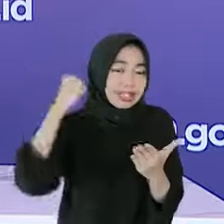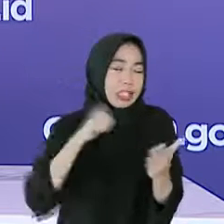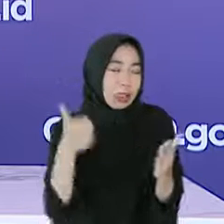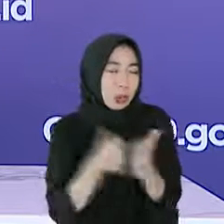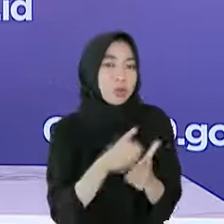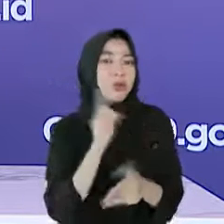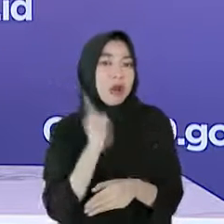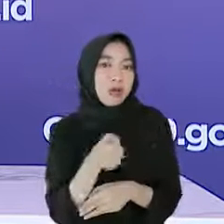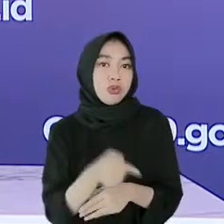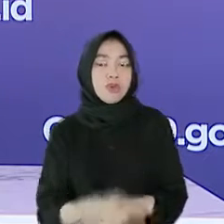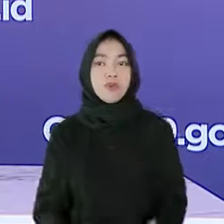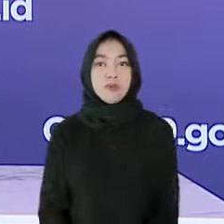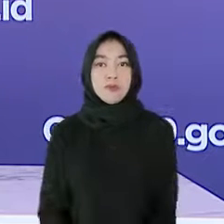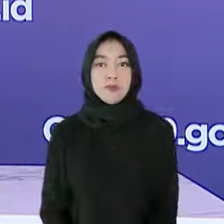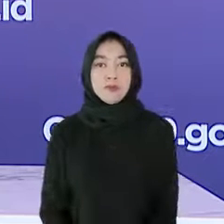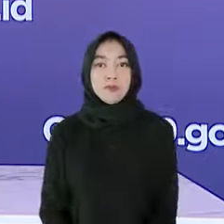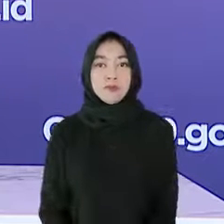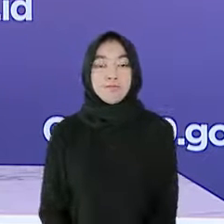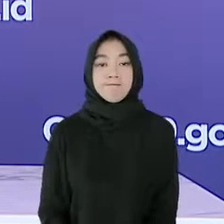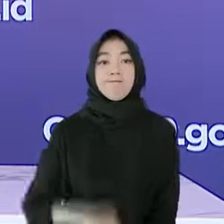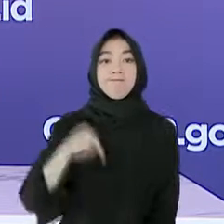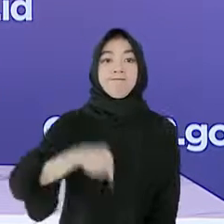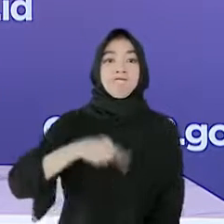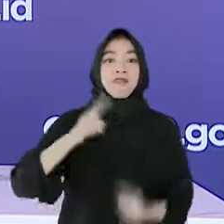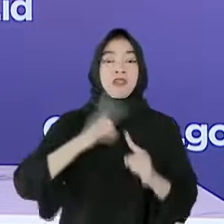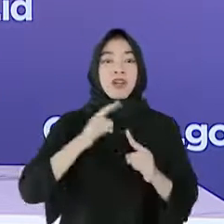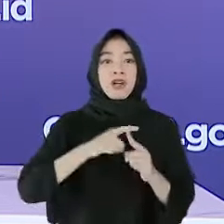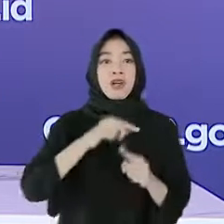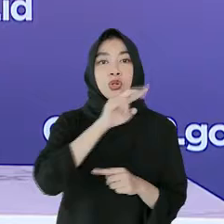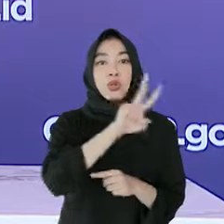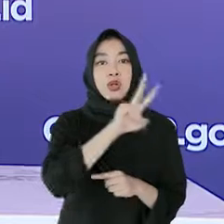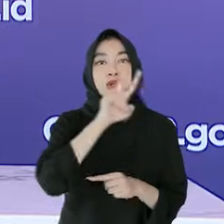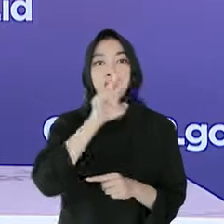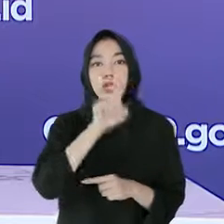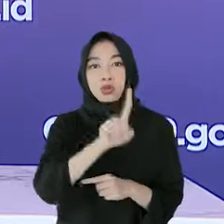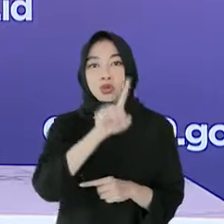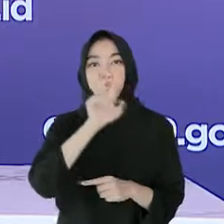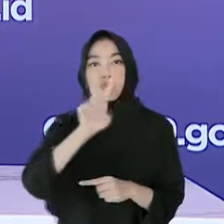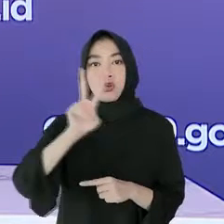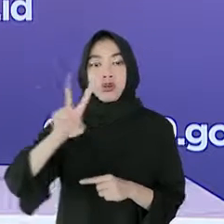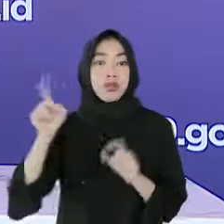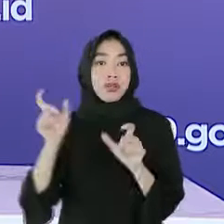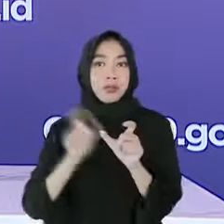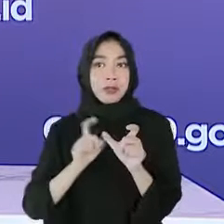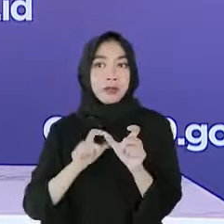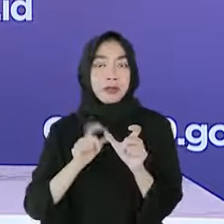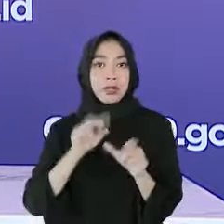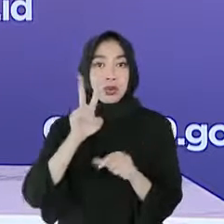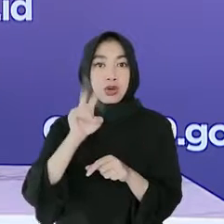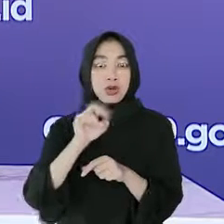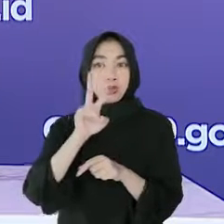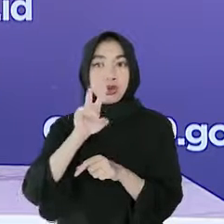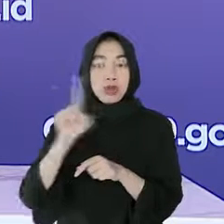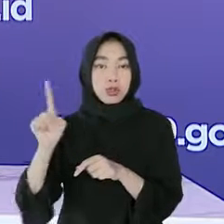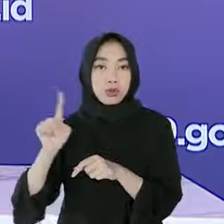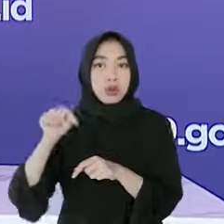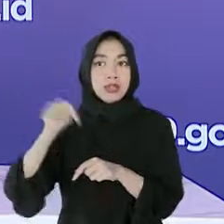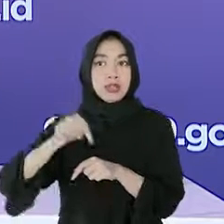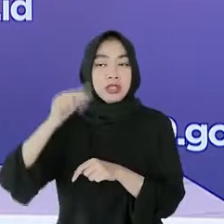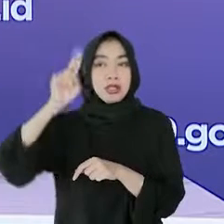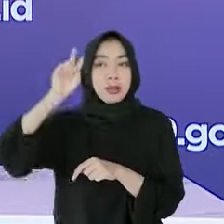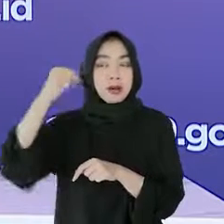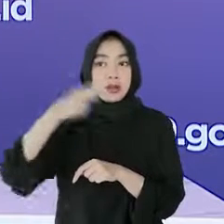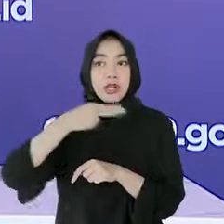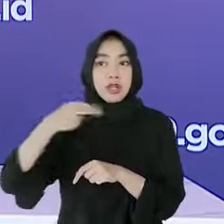kesehatan. Pada tanggal 21 dan 22 September 2021, pemerintah Indonesia